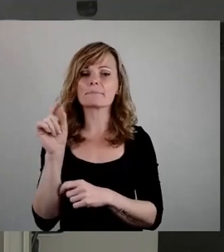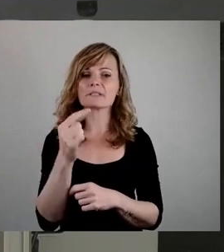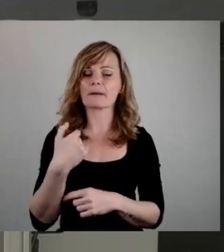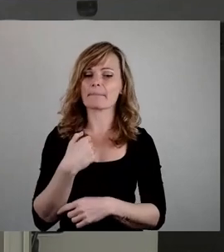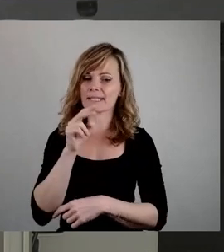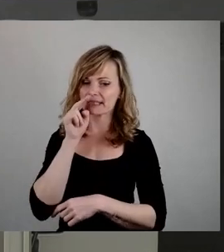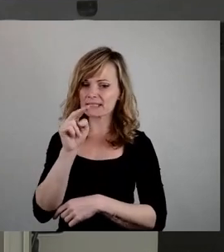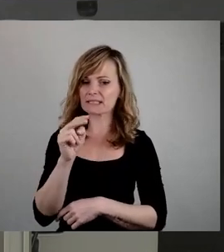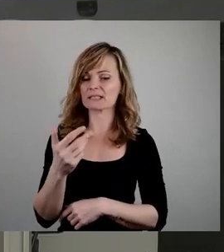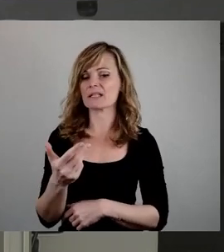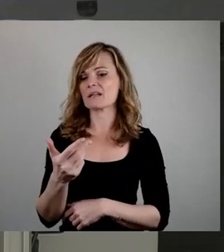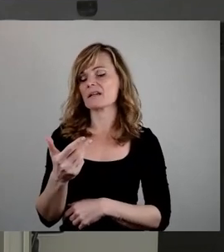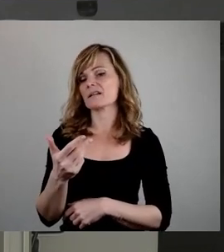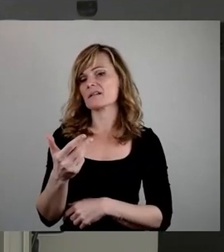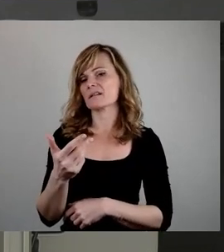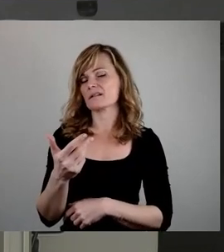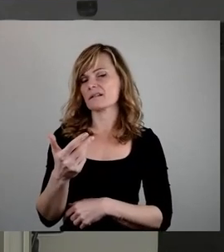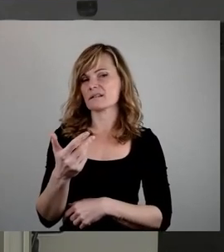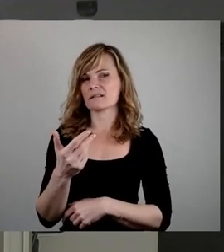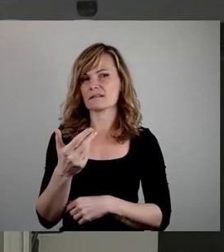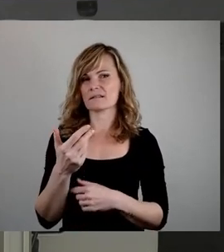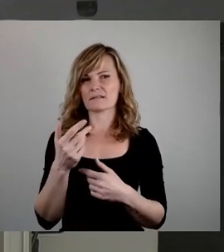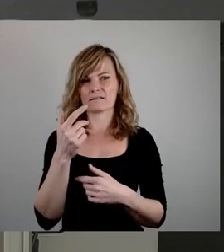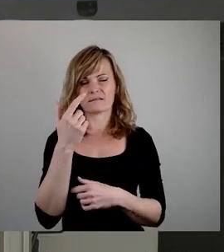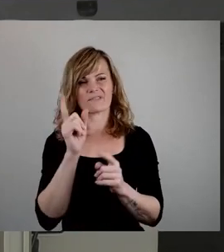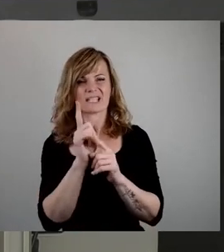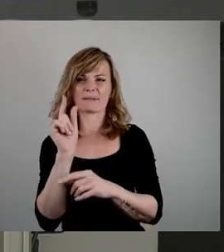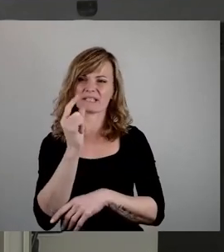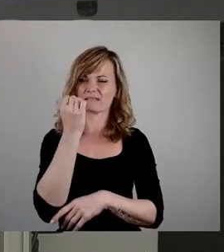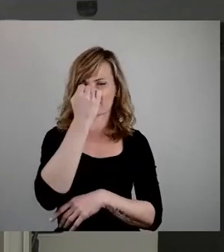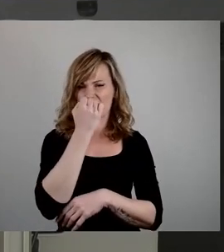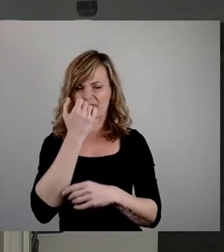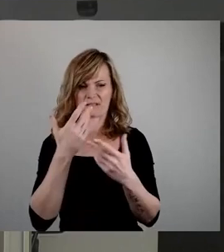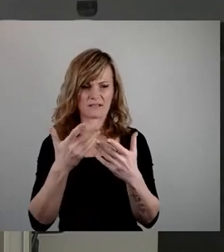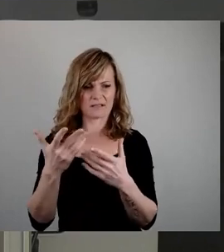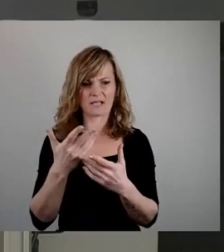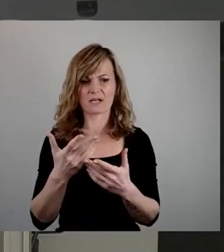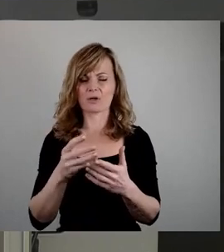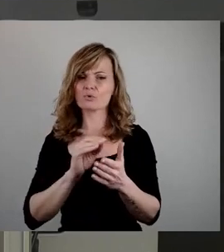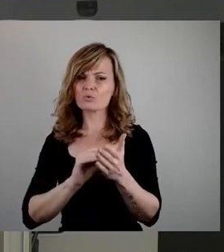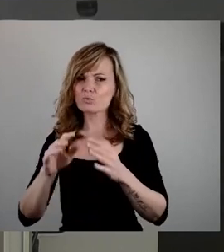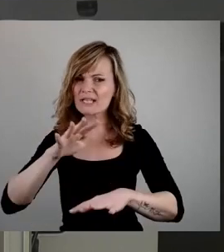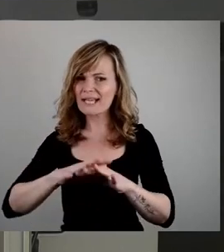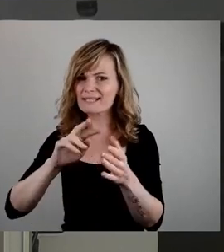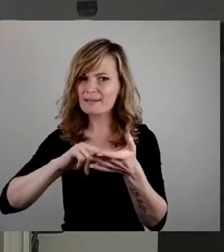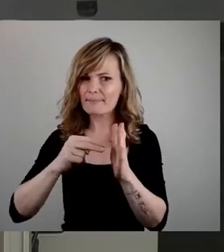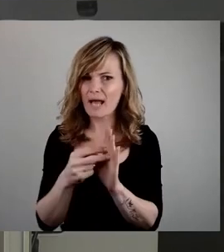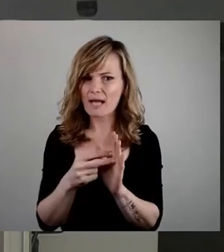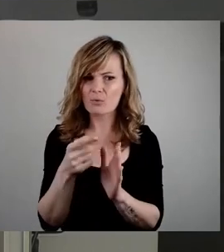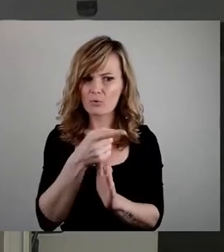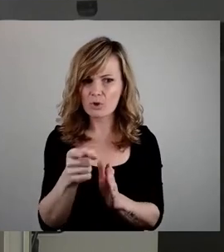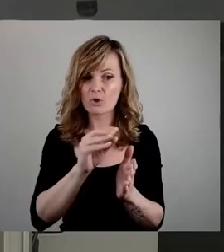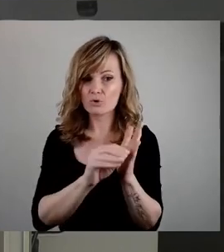irreführend war, es ist nämlich mitnichten so, dass in dieser Schulnetzplanung schon Schülerinnen und Schüler mitgedacht sind,